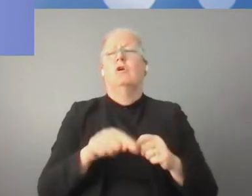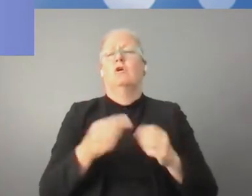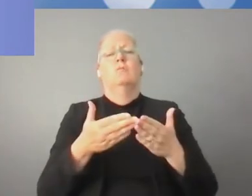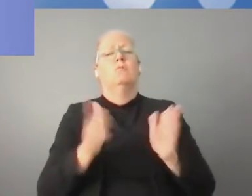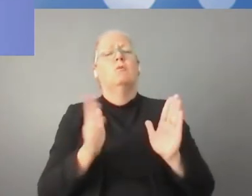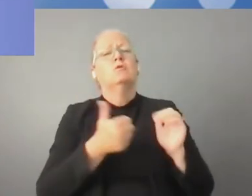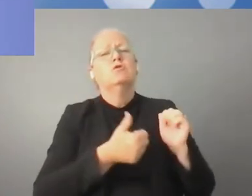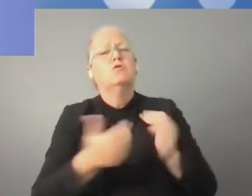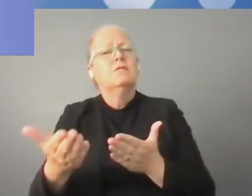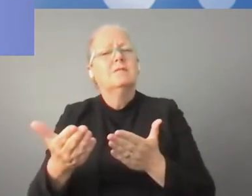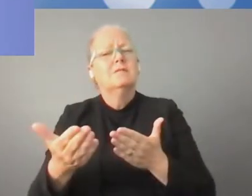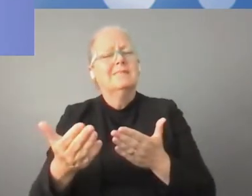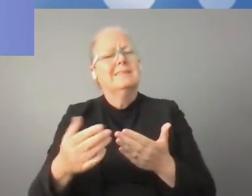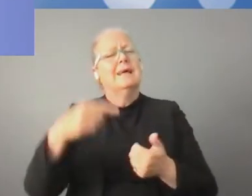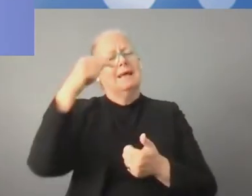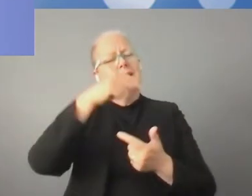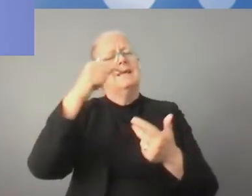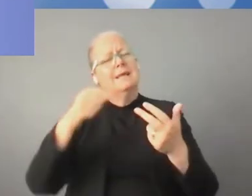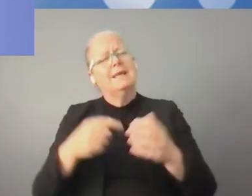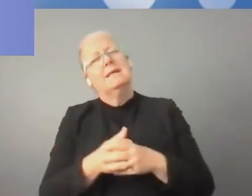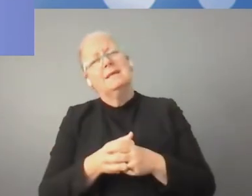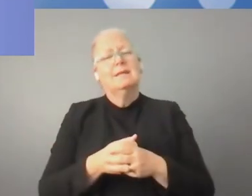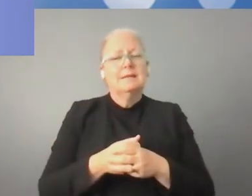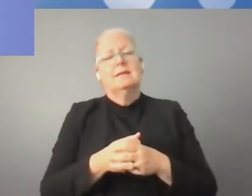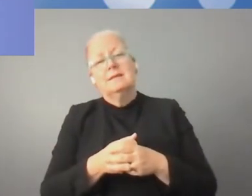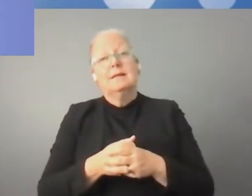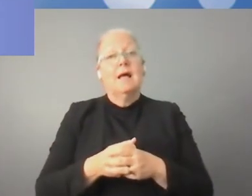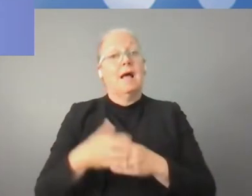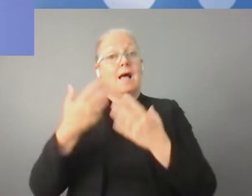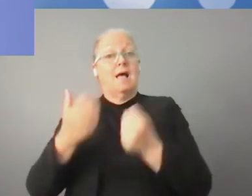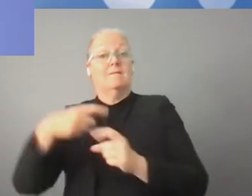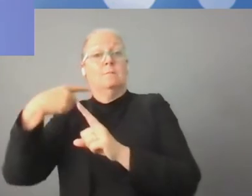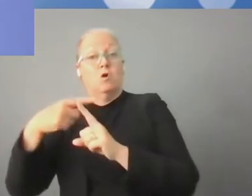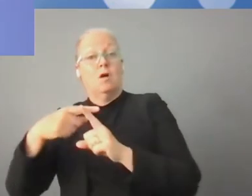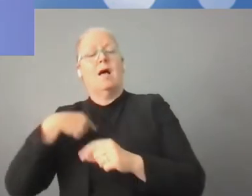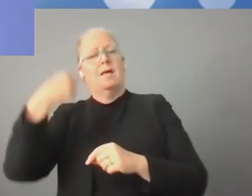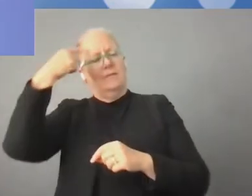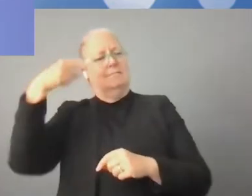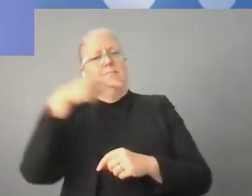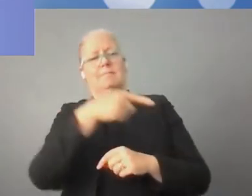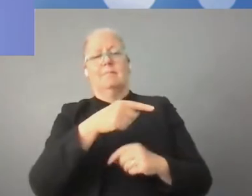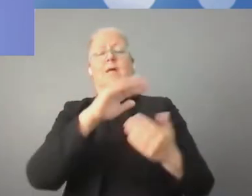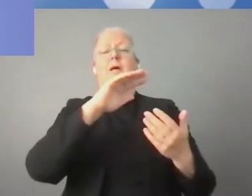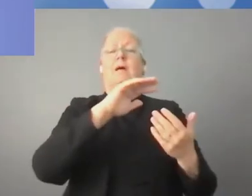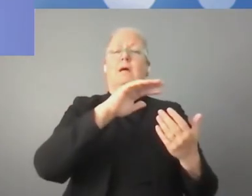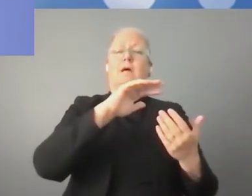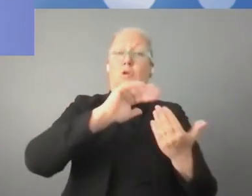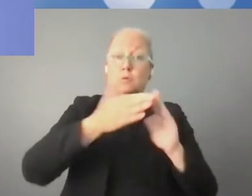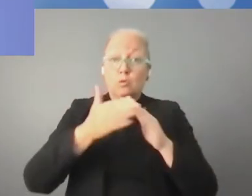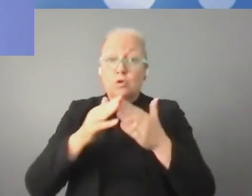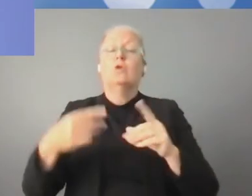które zostały w dużym stopniu ucyfrowione. A zatem,